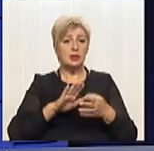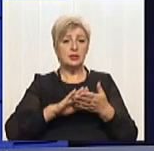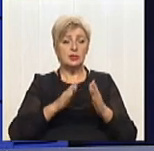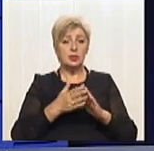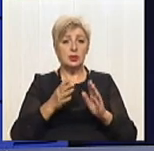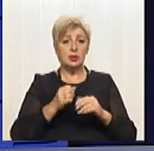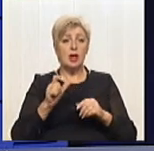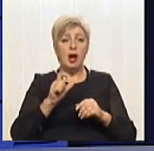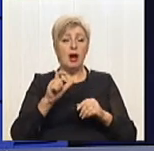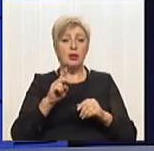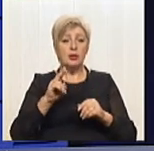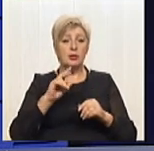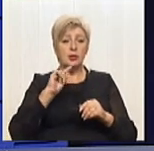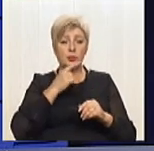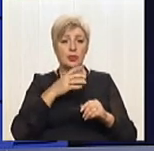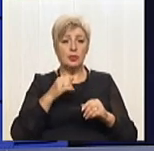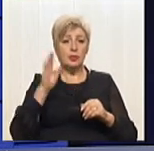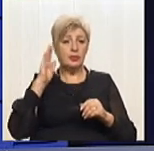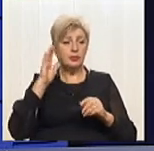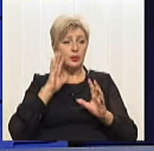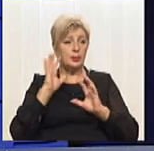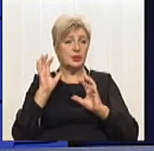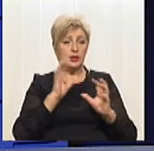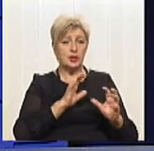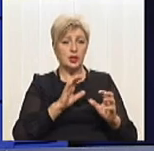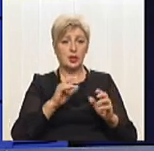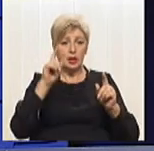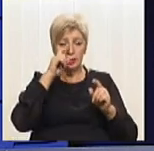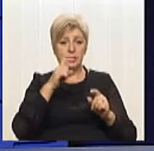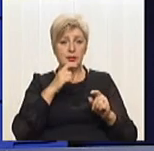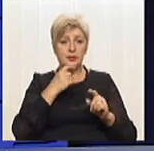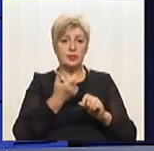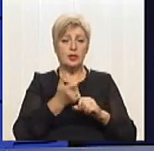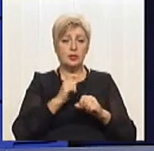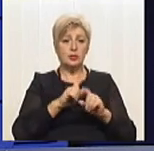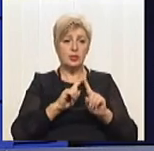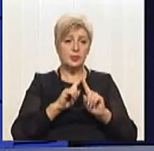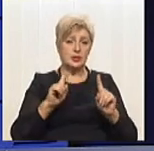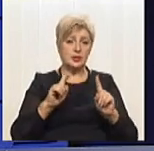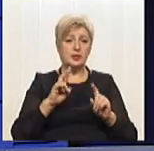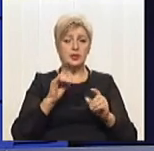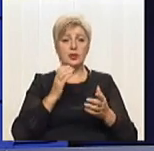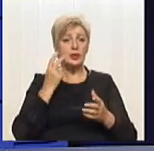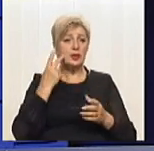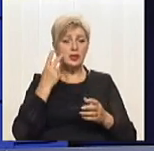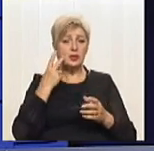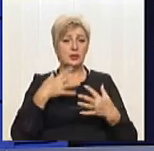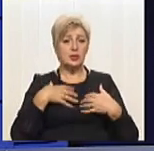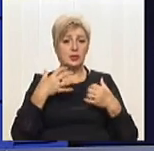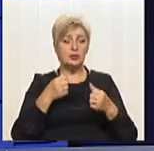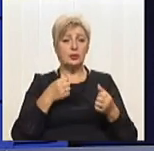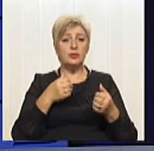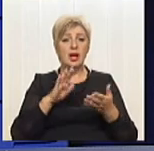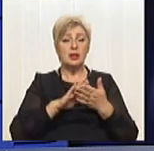підприємства до постачання, незрозуміла, дуже специфічна і не завжди здорова ситуація з